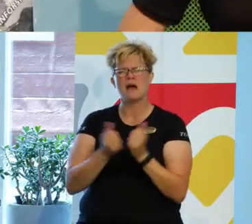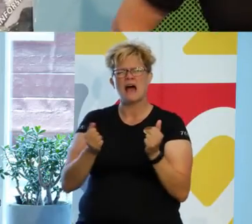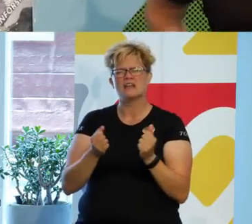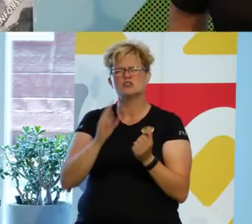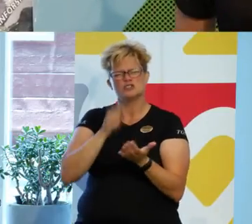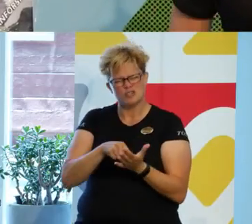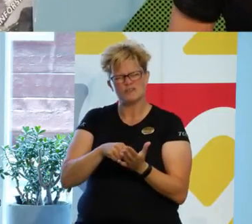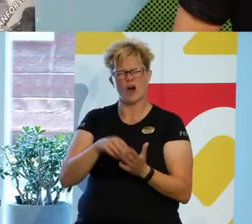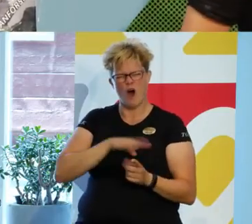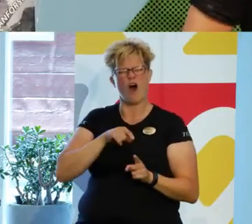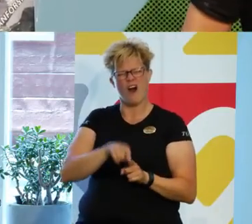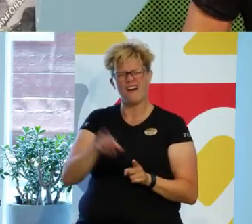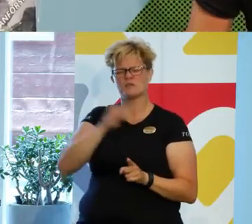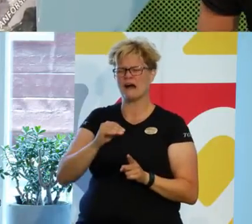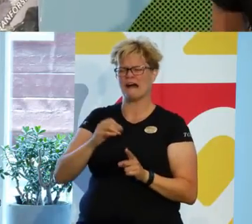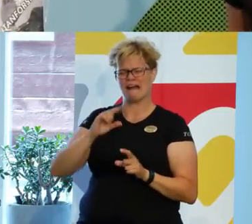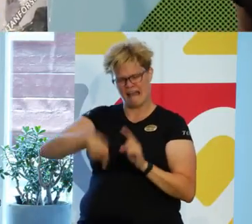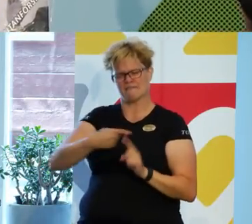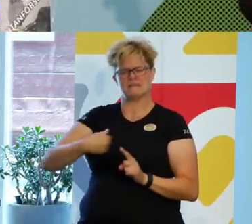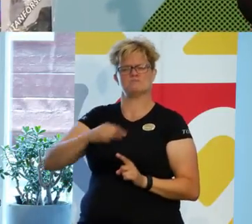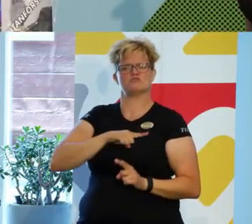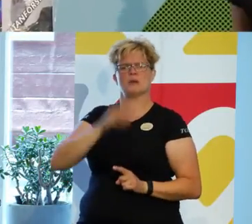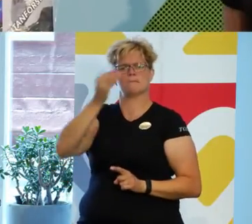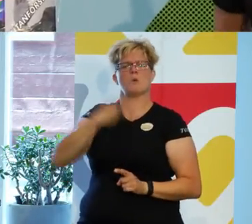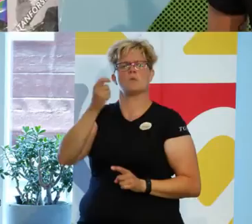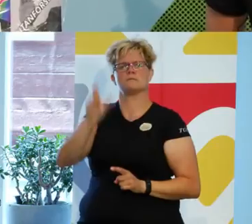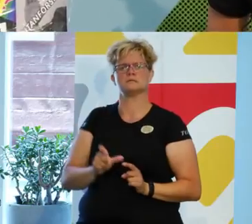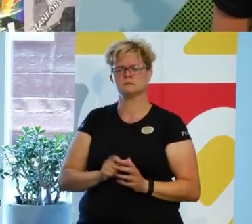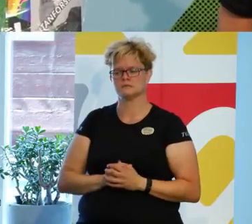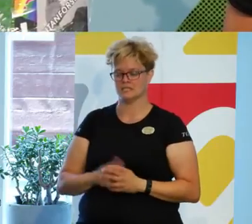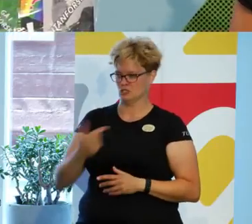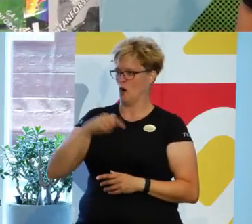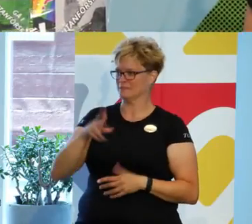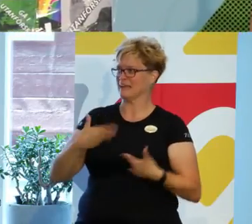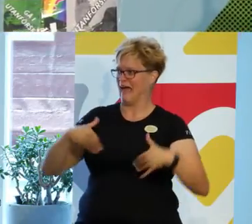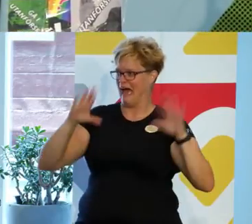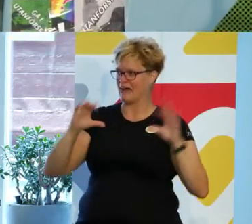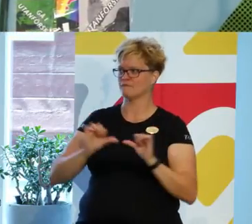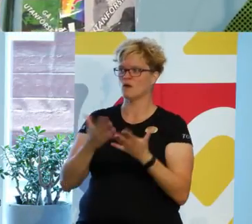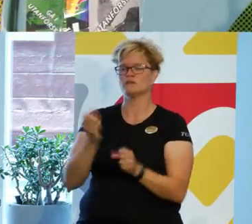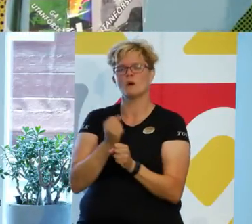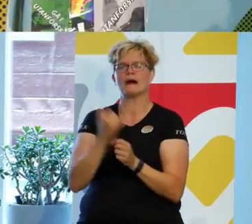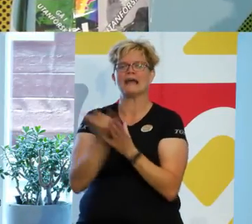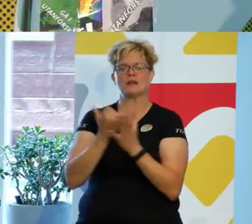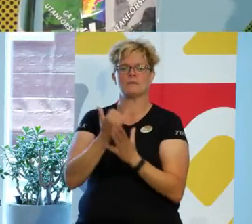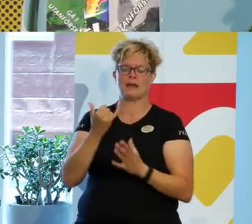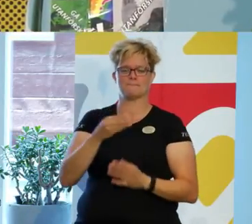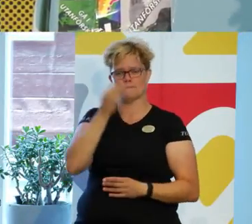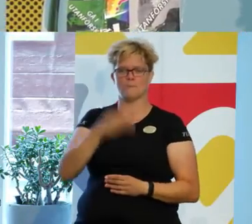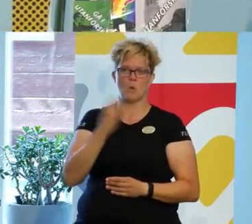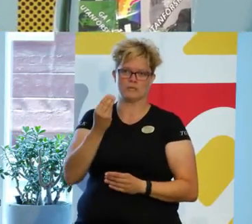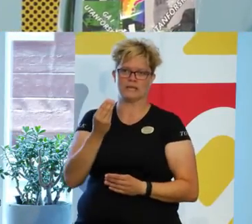så krävs det rätt så mycket mod. Och jag har den stora äran att få arbeta i en modig